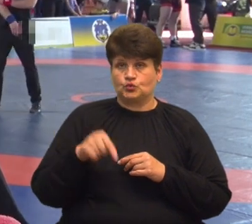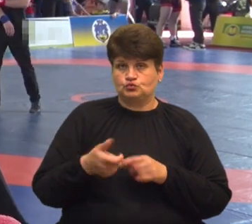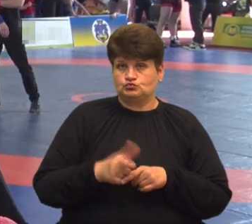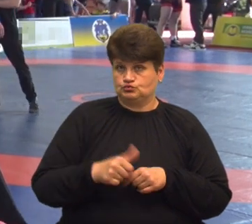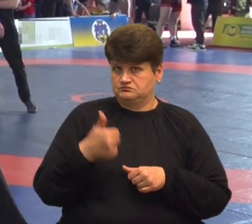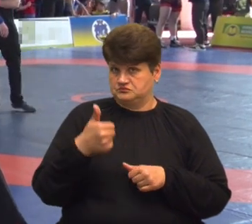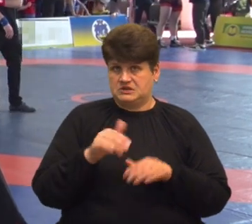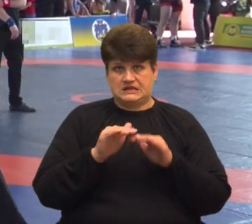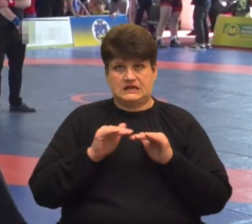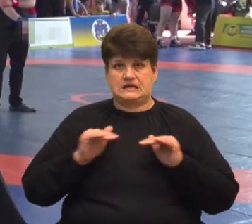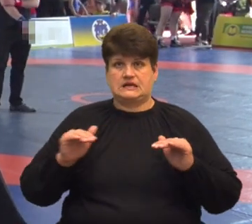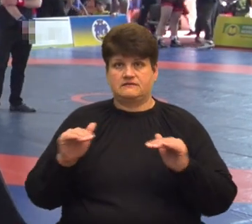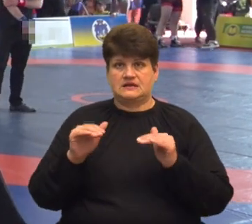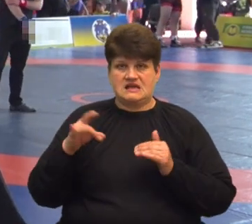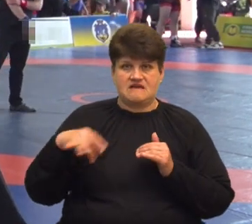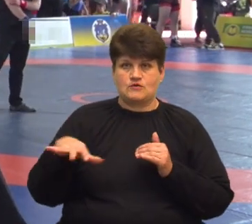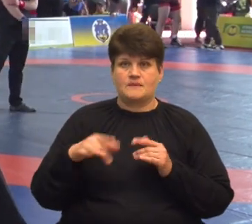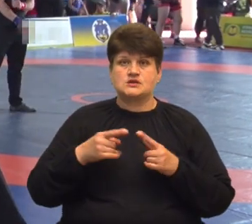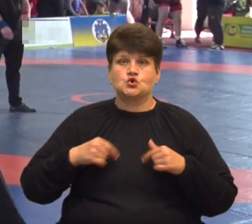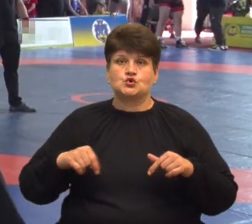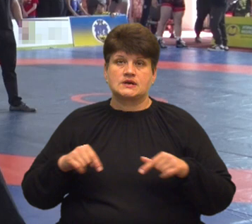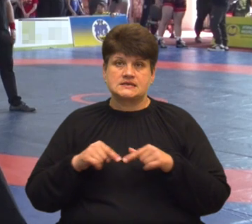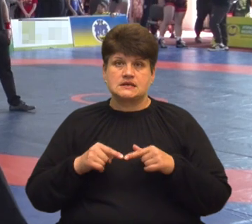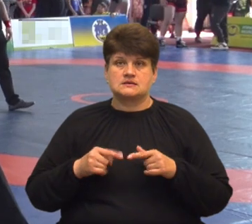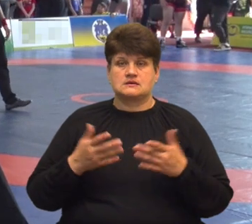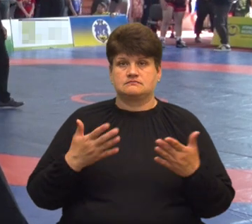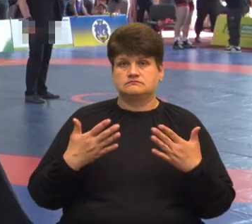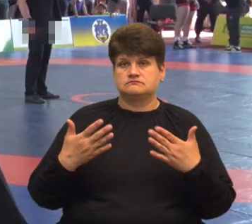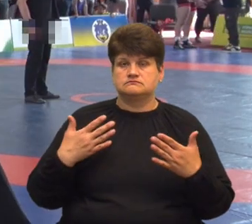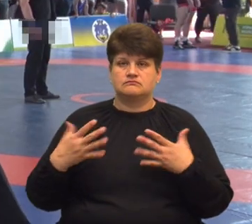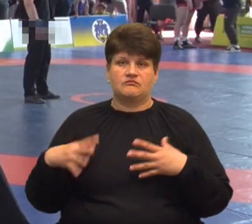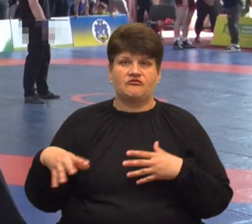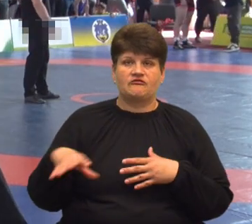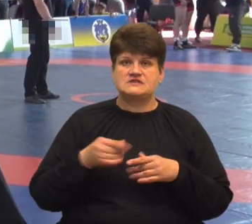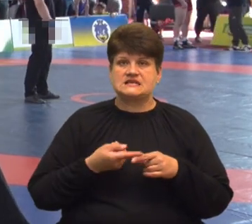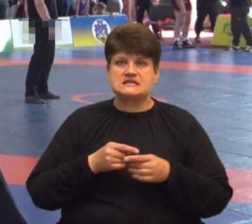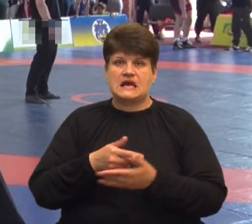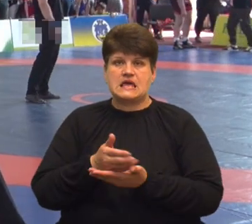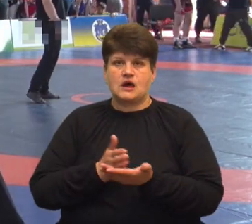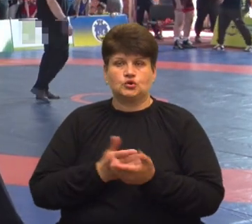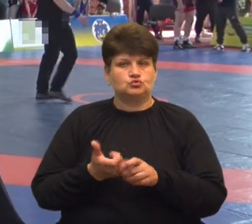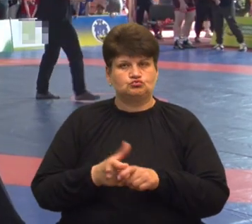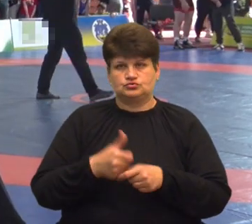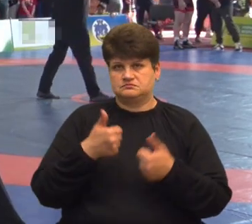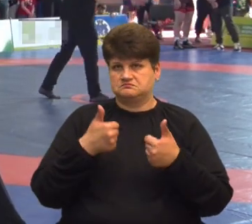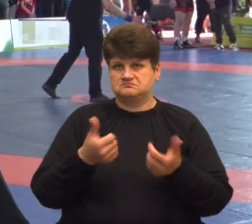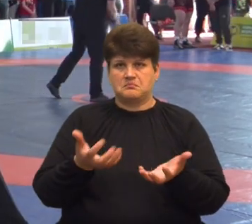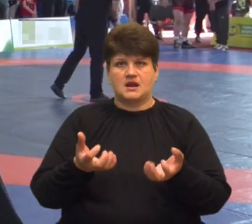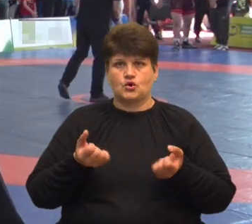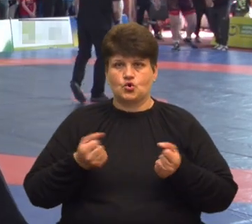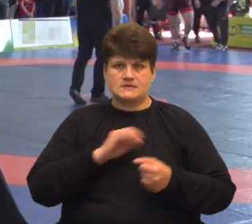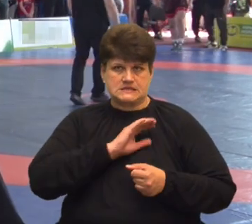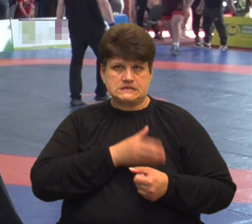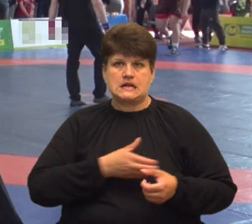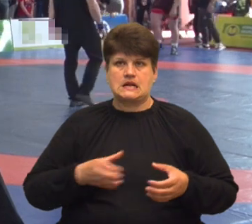рівень. Рівень європейський з організації, з атмосфери, з усіх цих якостей. Дуже гарний прийом. Дуже сильна